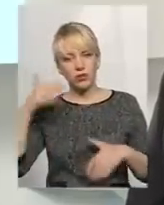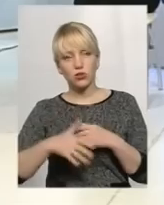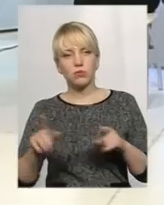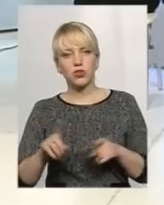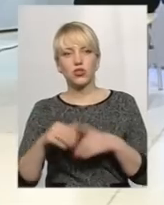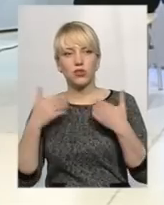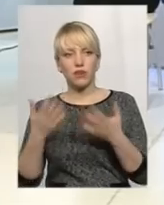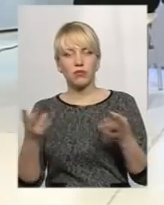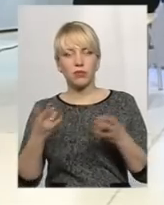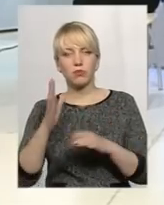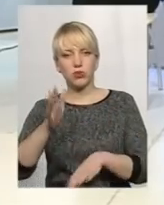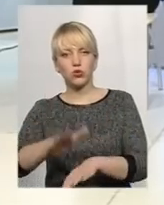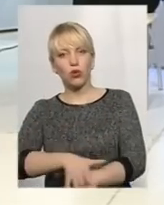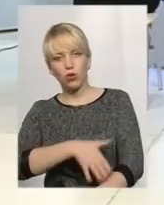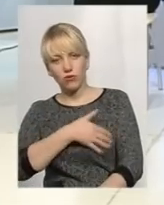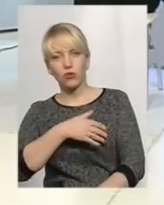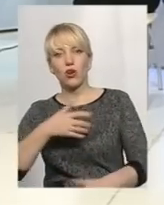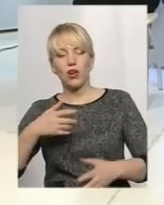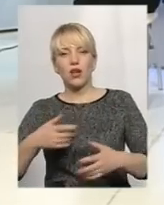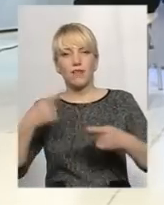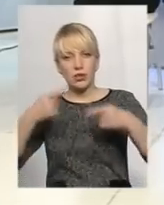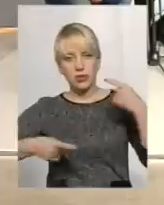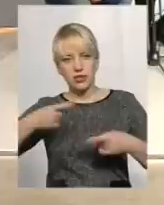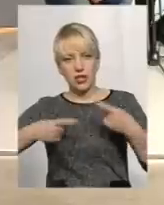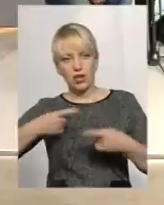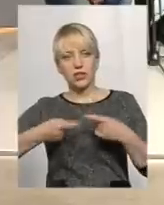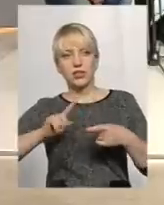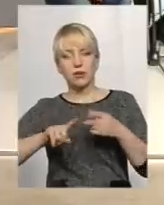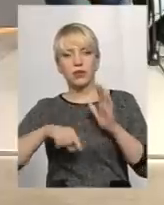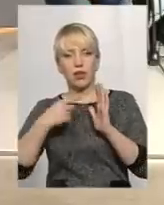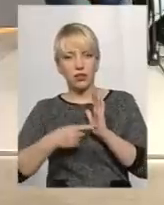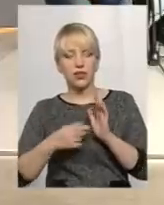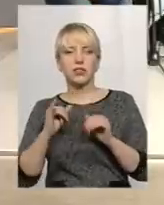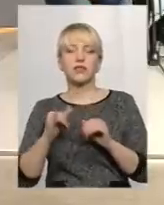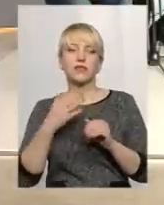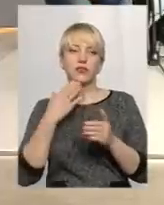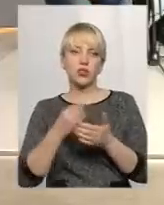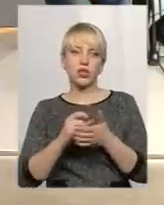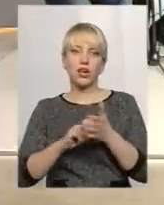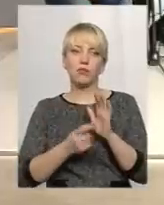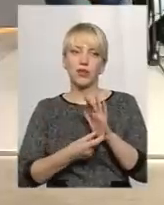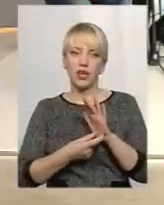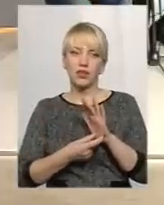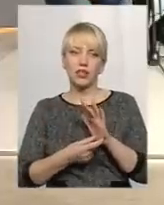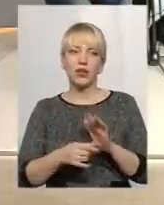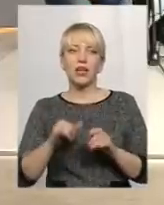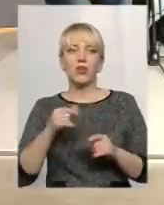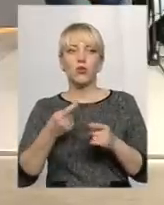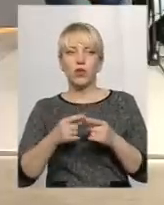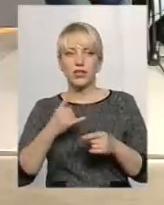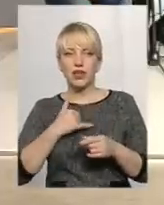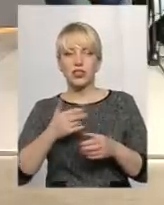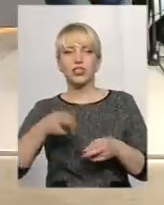вам доведеться дуже довго виясняти питання, я так розумію, в своїх кабінетах і в суда. Нас